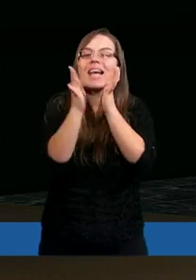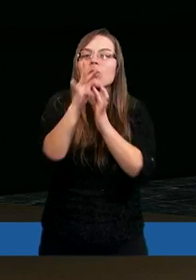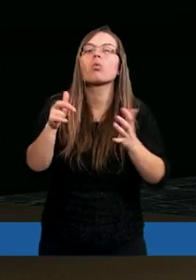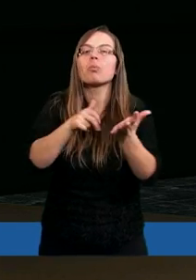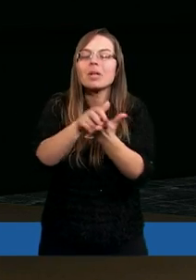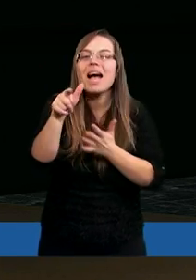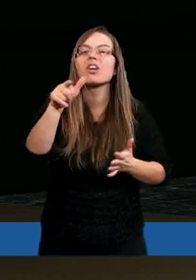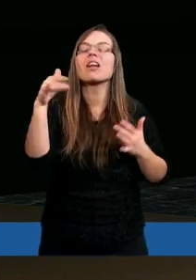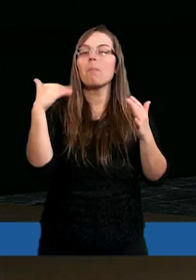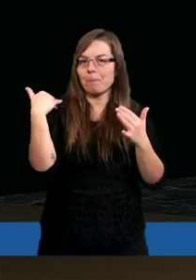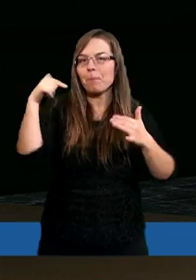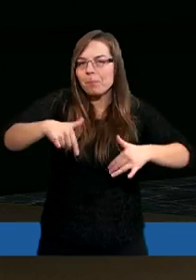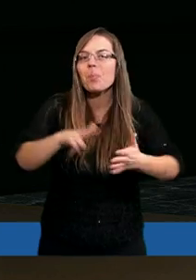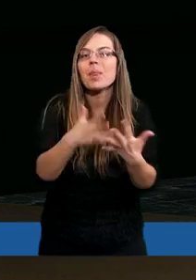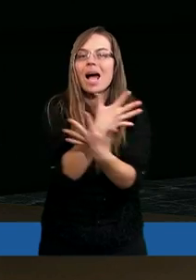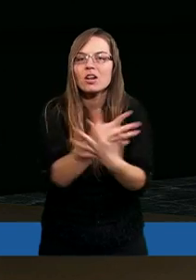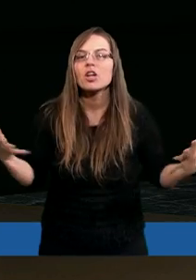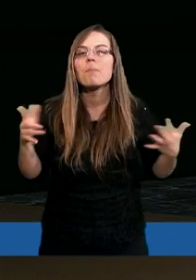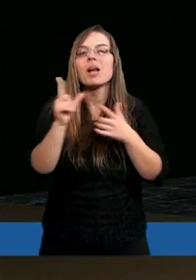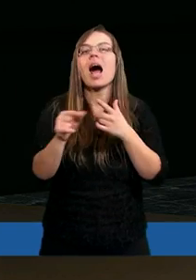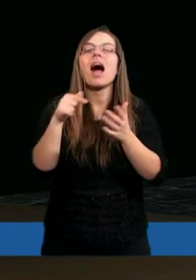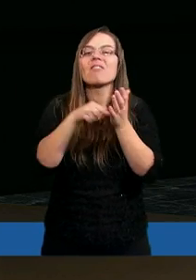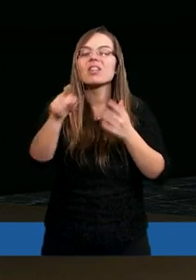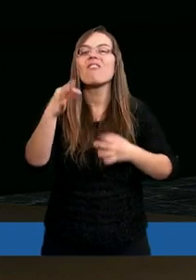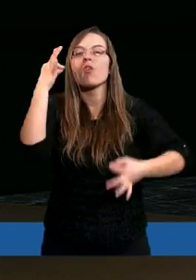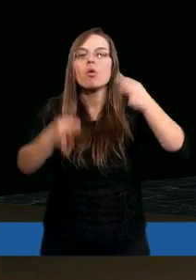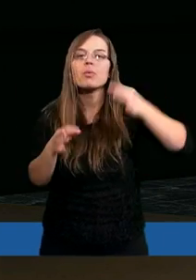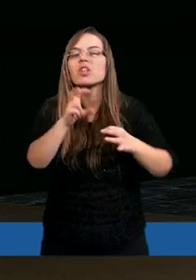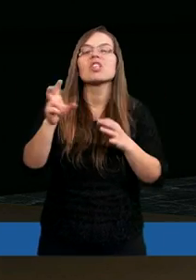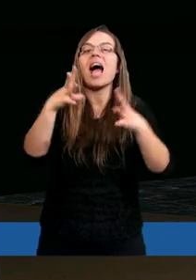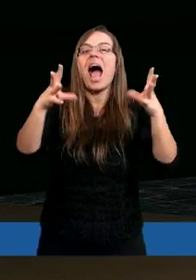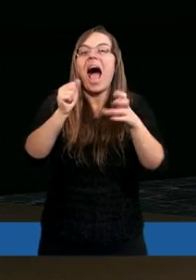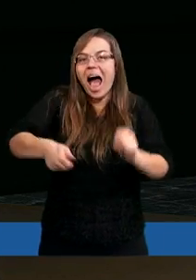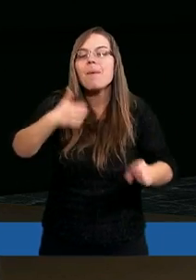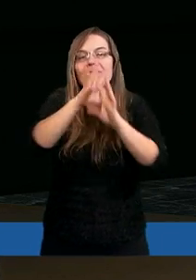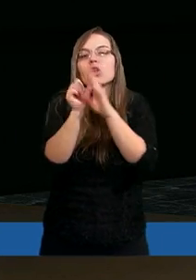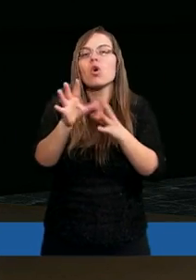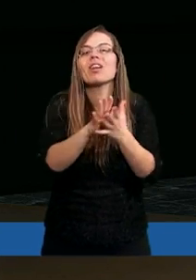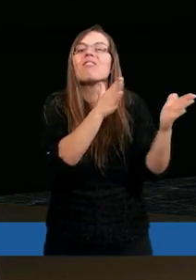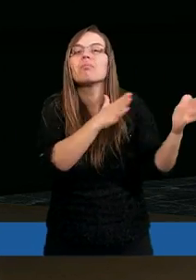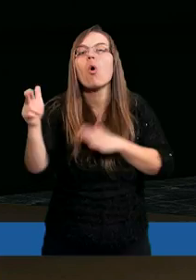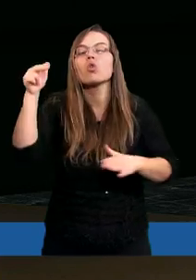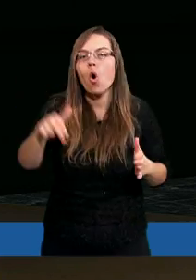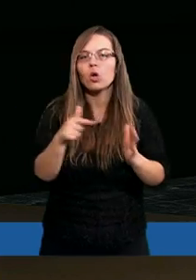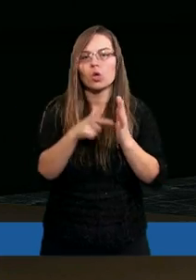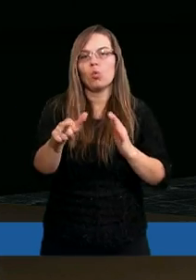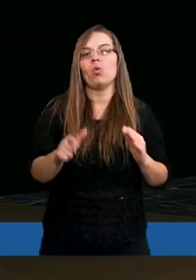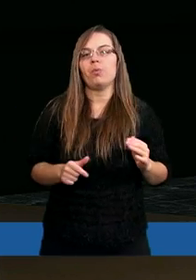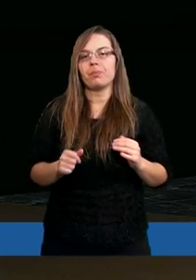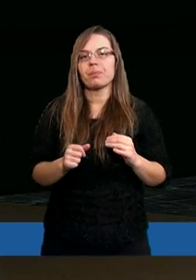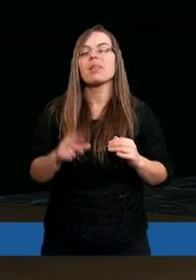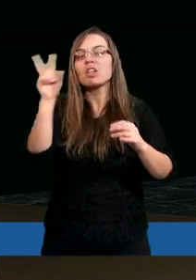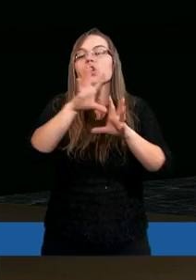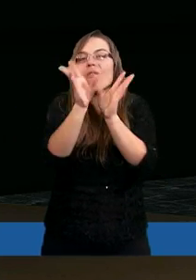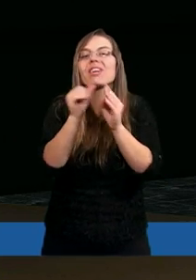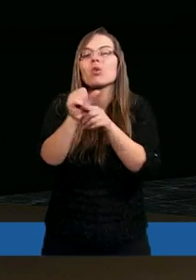przeszedł, tutaj będąc na ziemi, to można mieć wątpliwości, czy aby wszystko jest w porządku na tej ziemi, czy wszystko